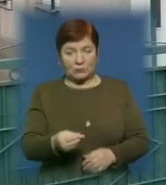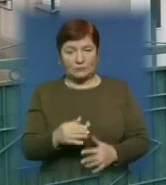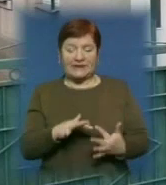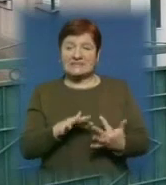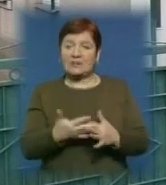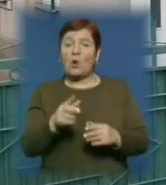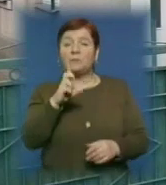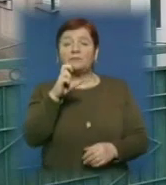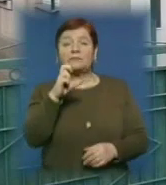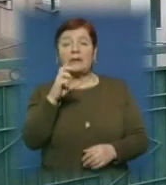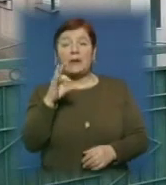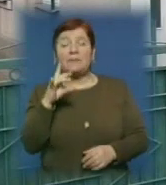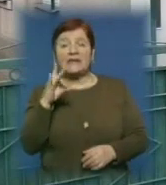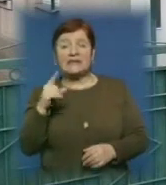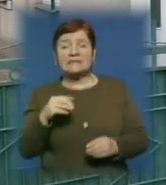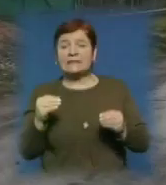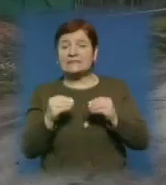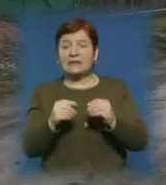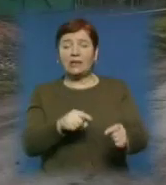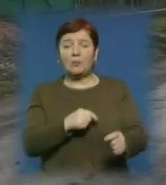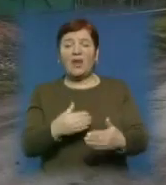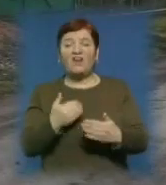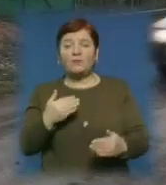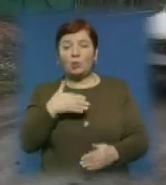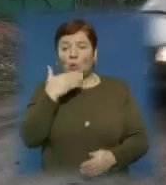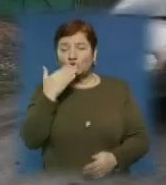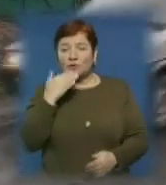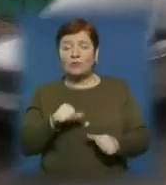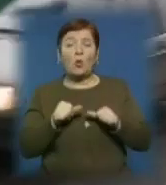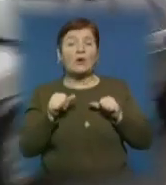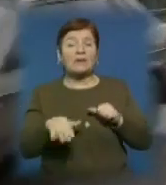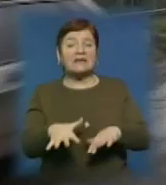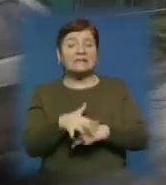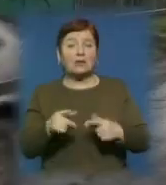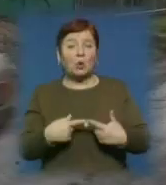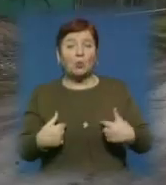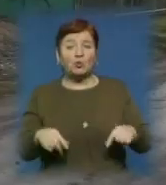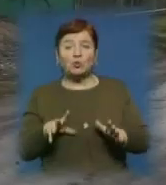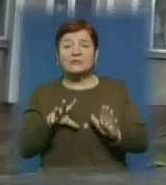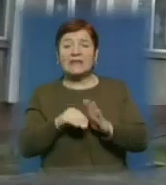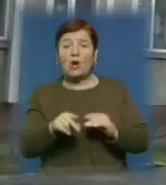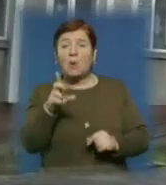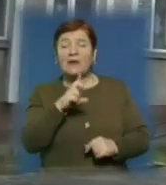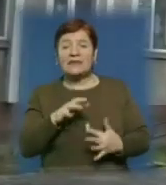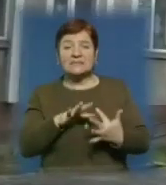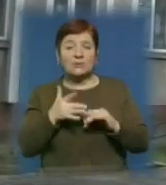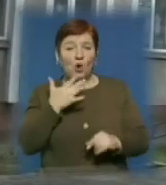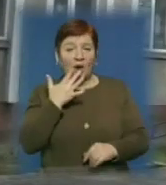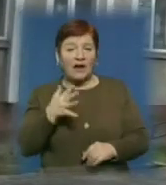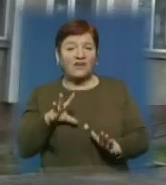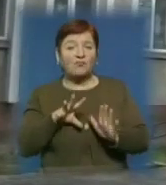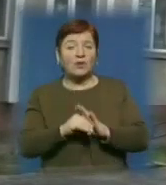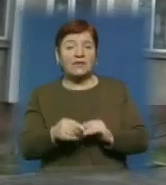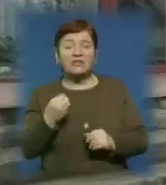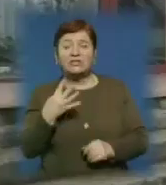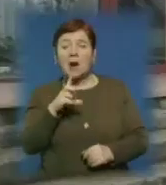Бараненці знаходиться лише у 10 кілометрах від Ужгорода. Окрім цього населеного пункту, до складу Бараненської сільської ради входять ще